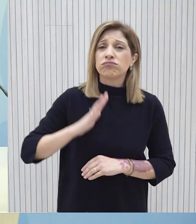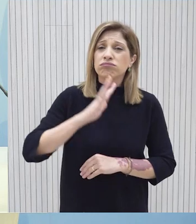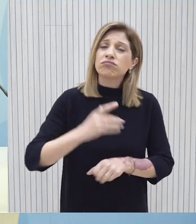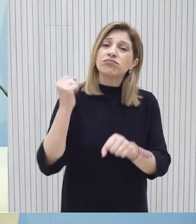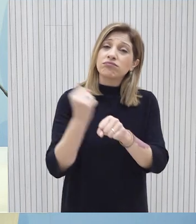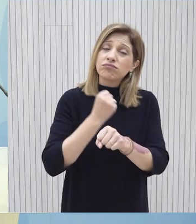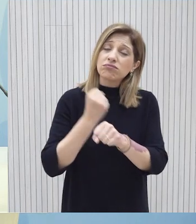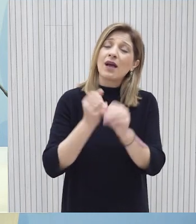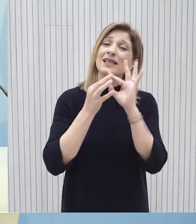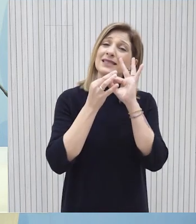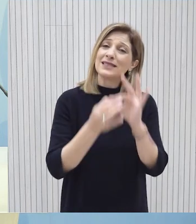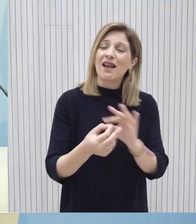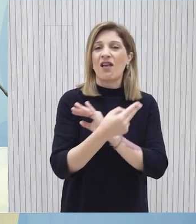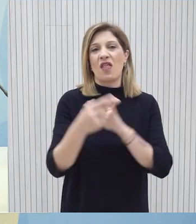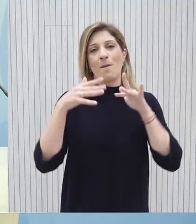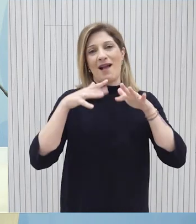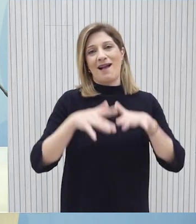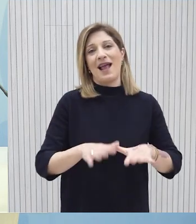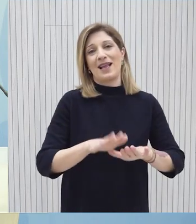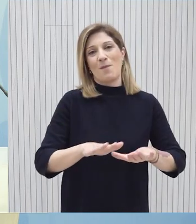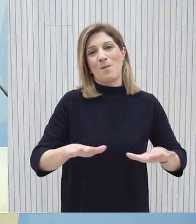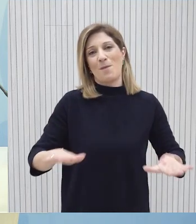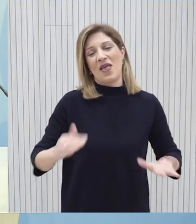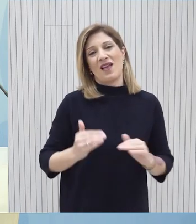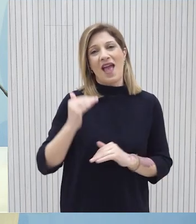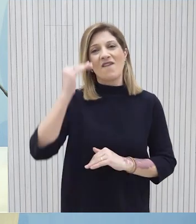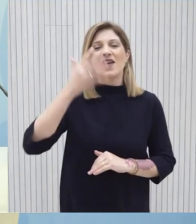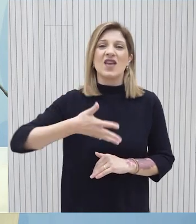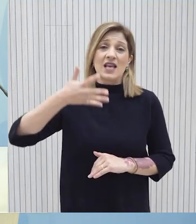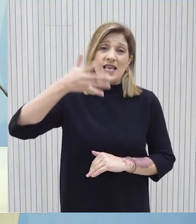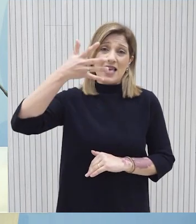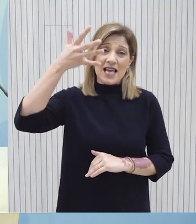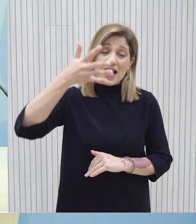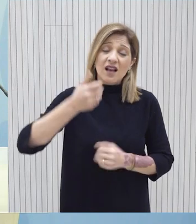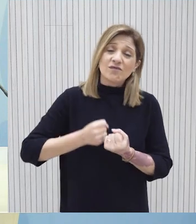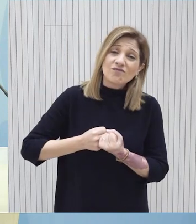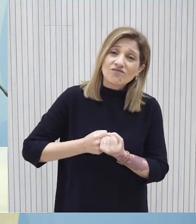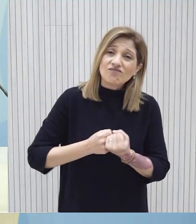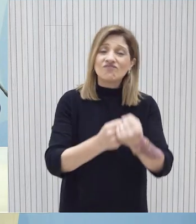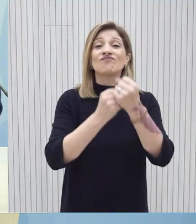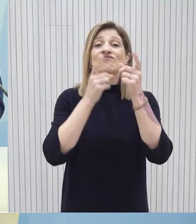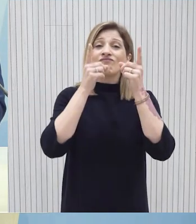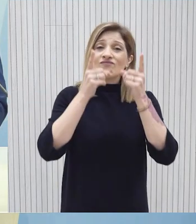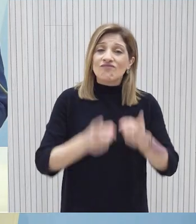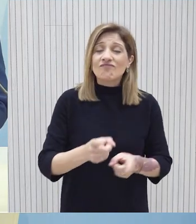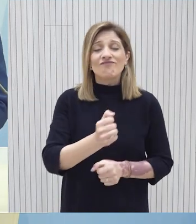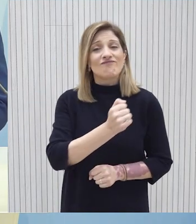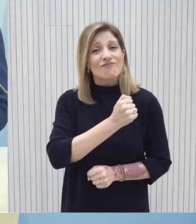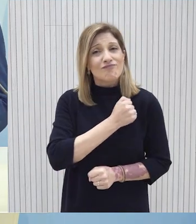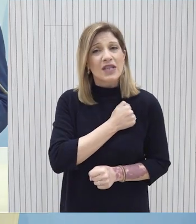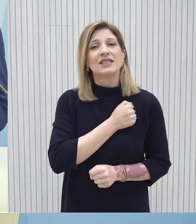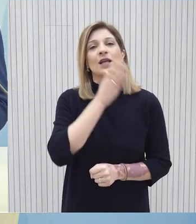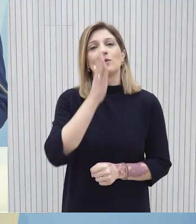και συνεχίζουν τη μάχη ενάντια στον καρκίνο της παιδικής και φηβικής ηλικίας, με αποφασιστικότητα και πίστη